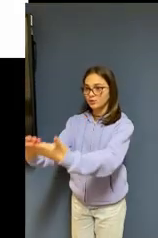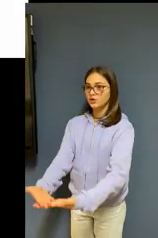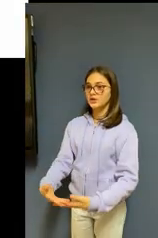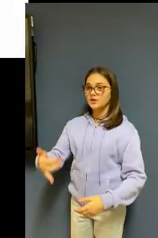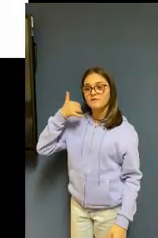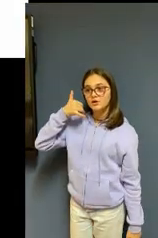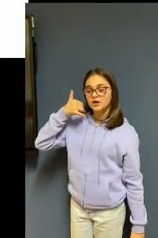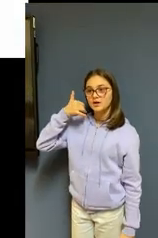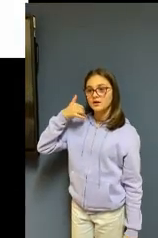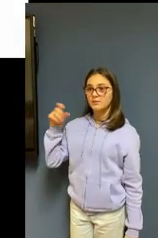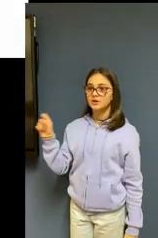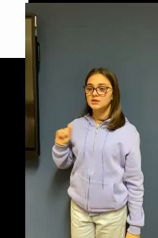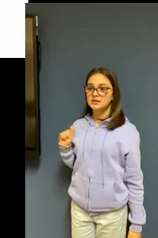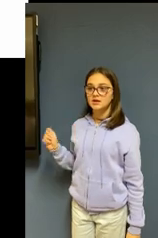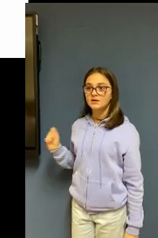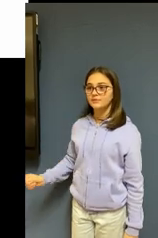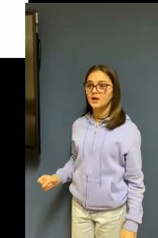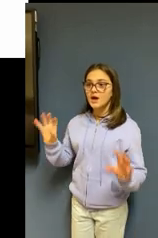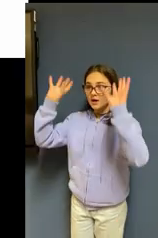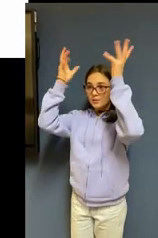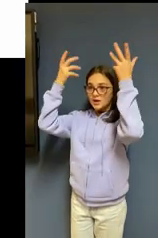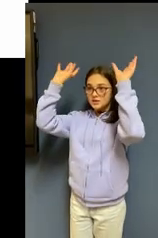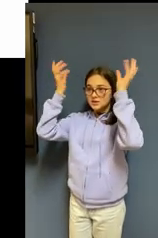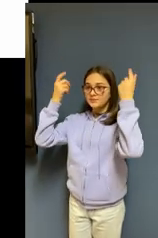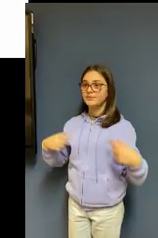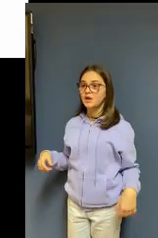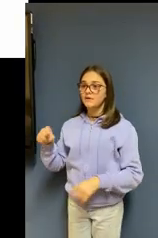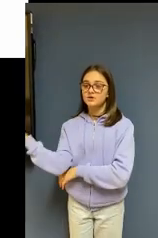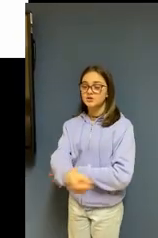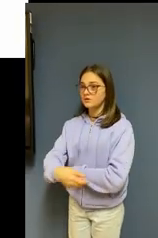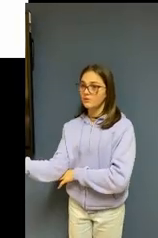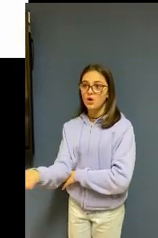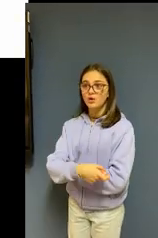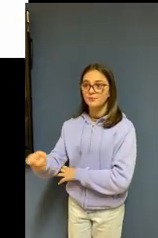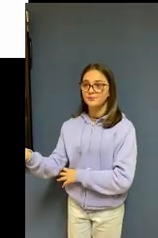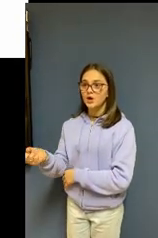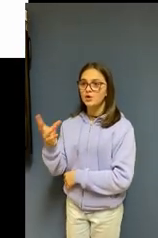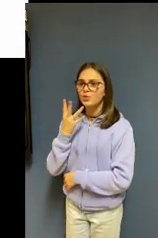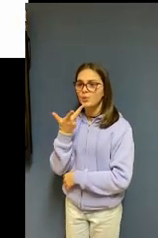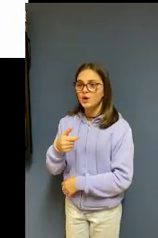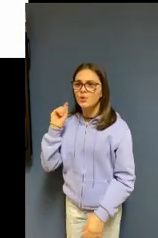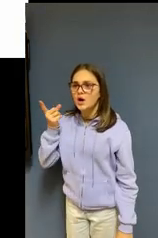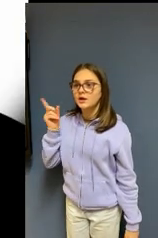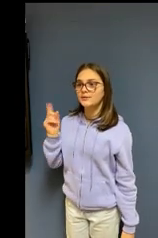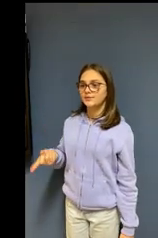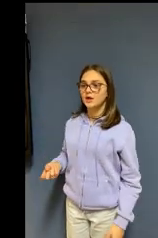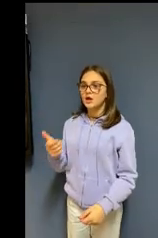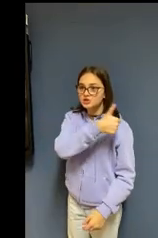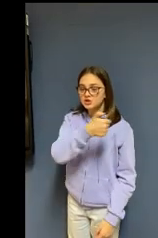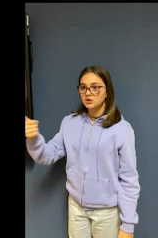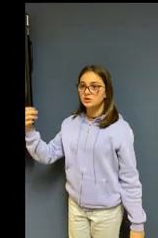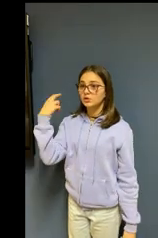soccorsi, polizia, ambulanze, vigili del fuoco. Il numero universale è 112. Noi ci.